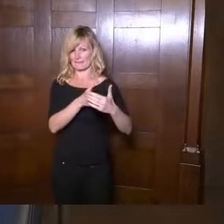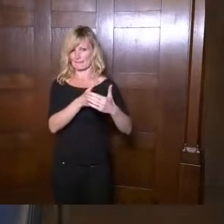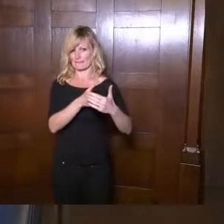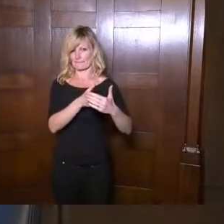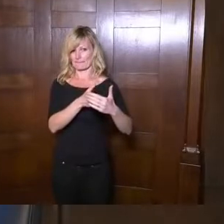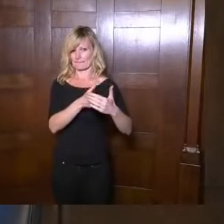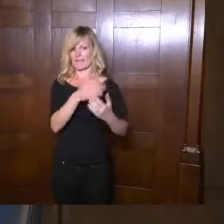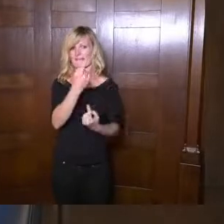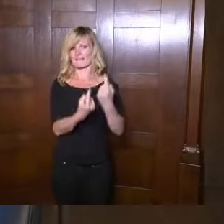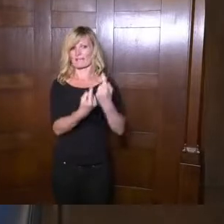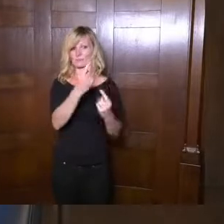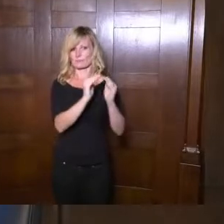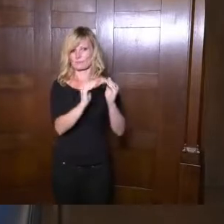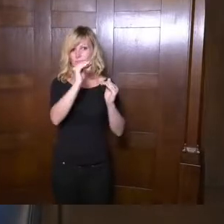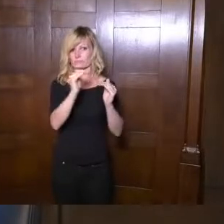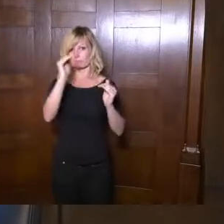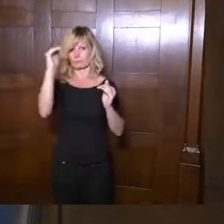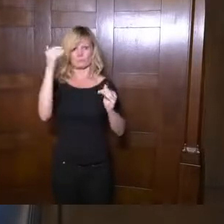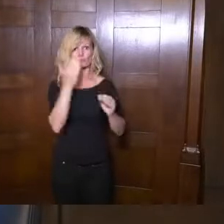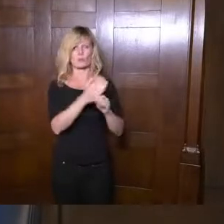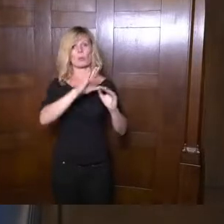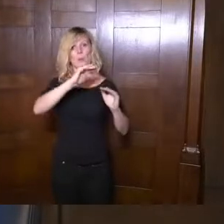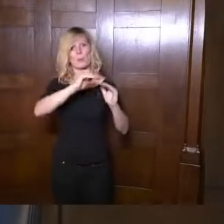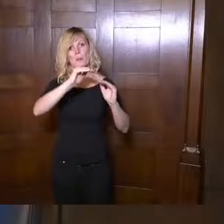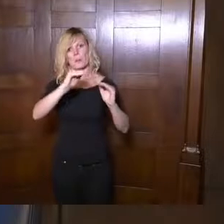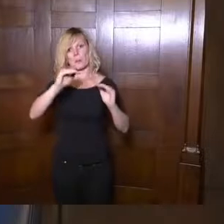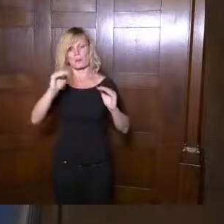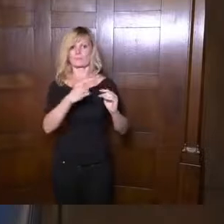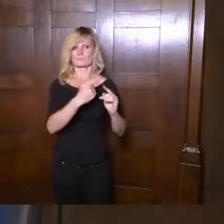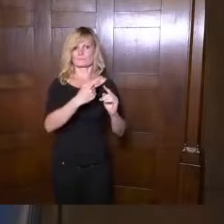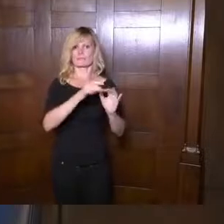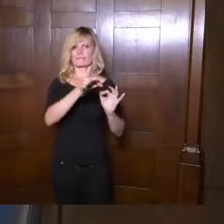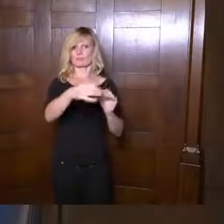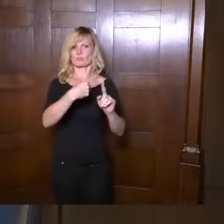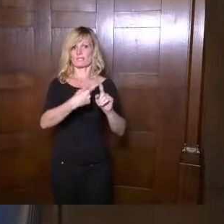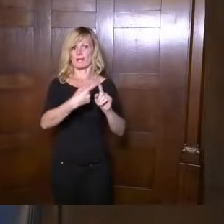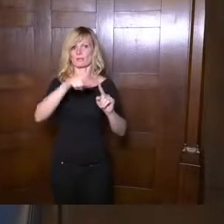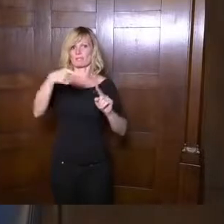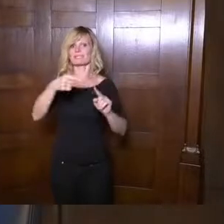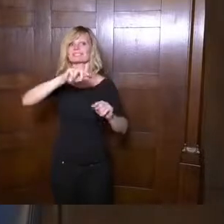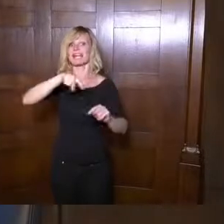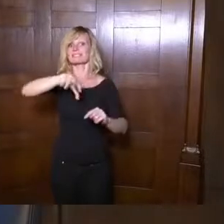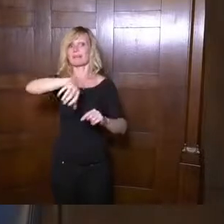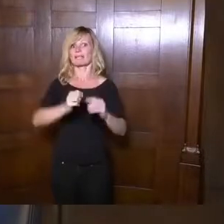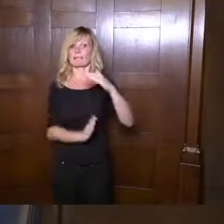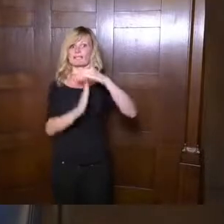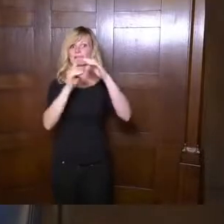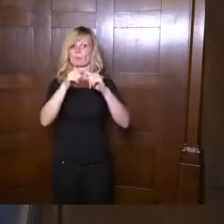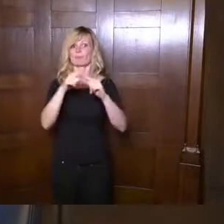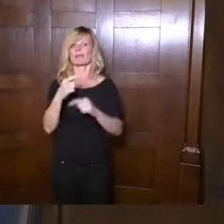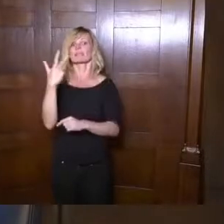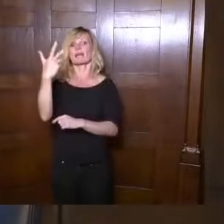progressive Wachsen der Infektionszahlen. Und erreicht am 13. März das Maximum. Am 23.